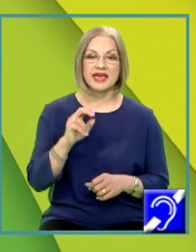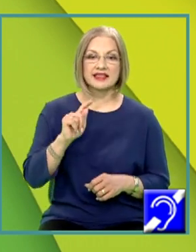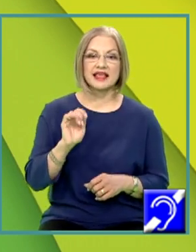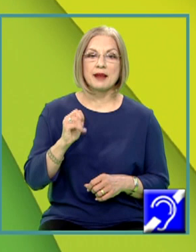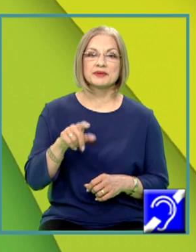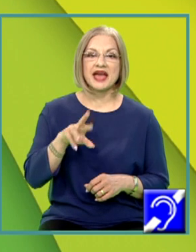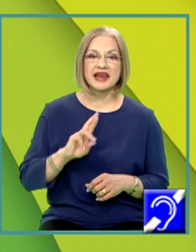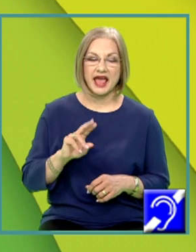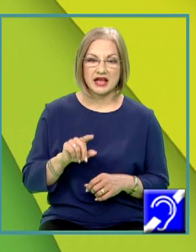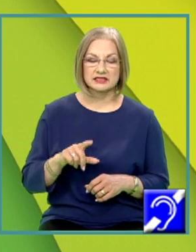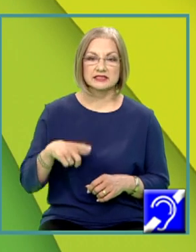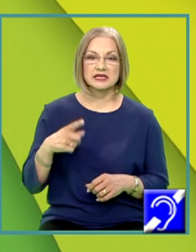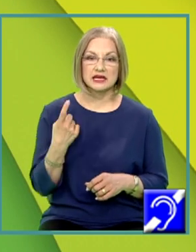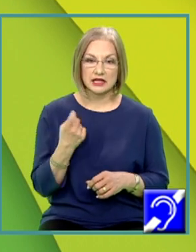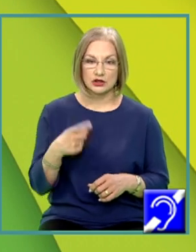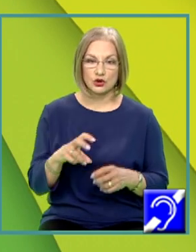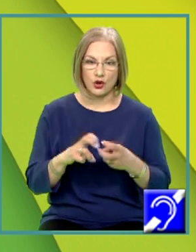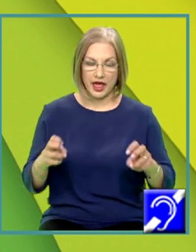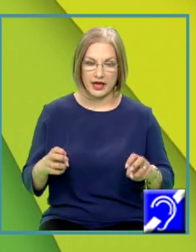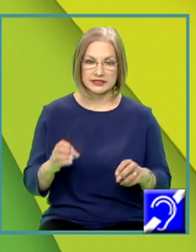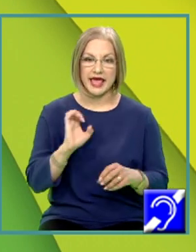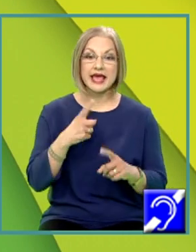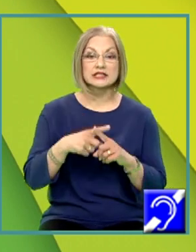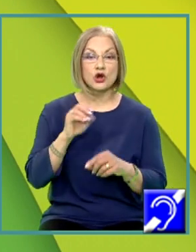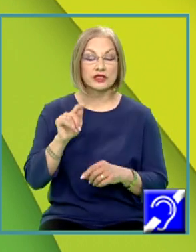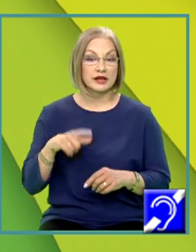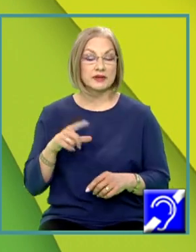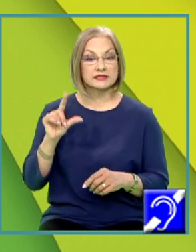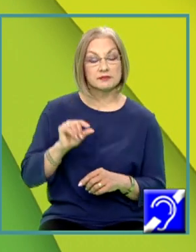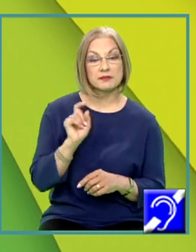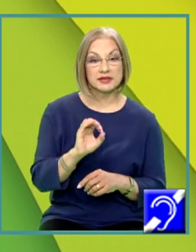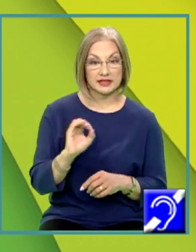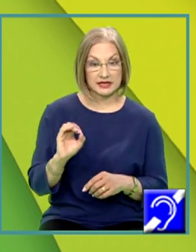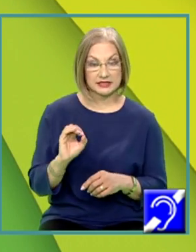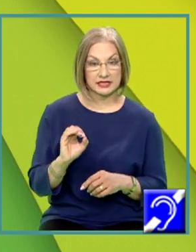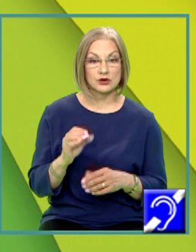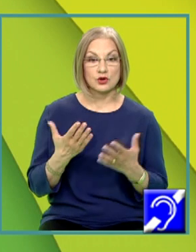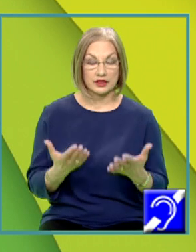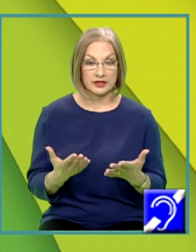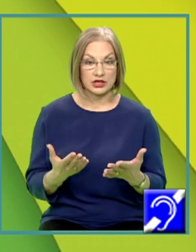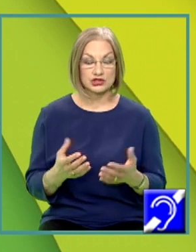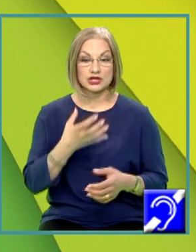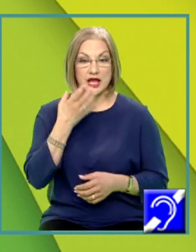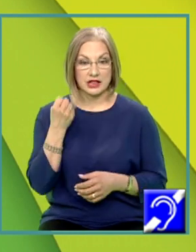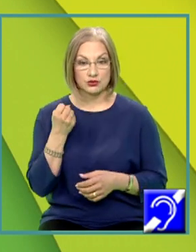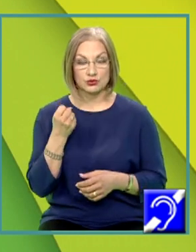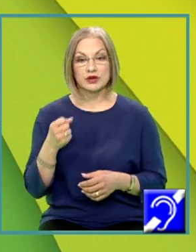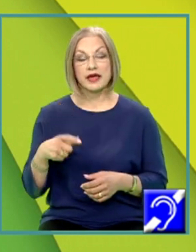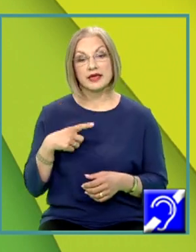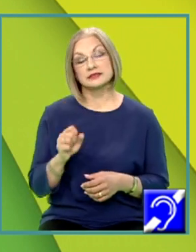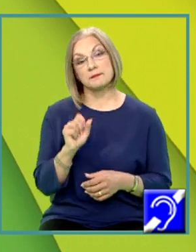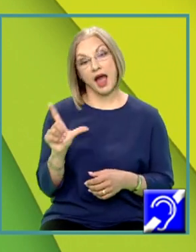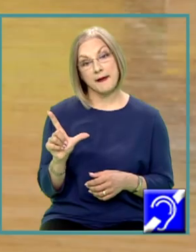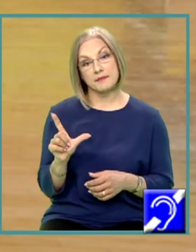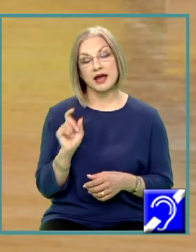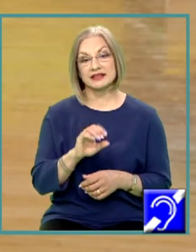de reacție într-o reacție exotermă este mai mică decât 0. Așadar, căldura fiind mai mare